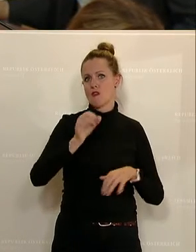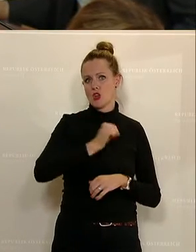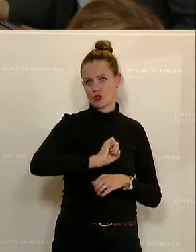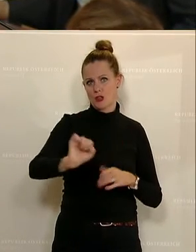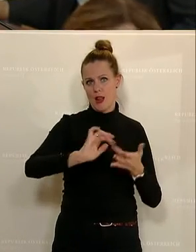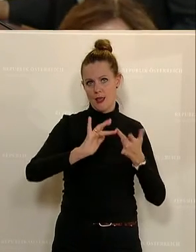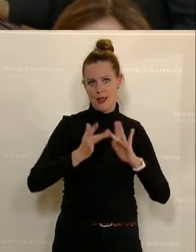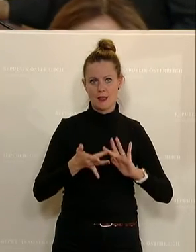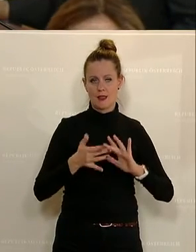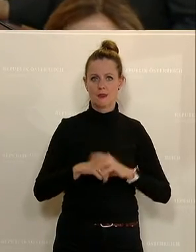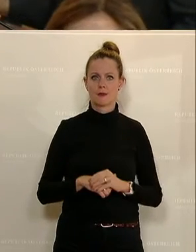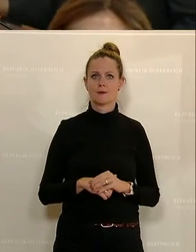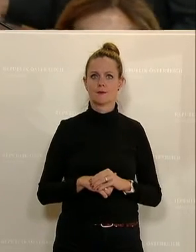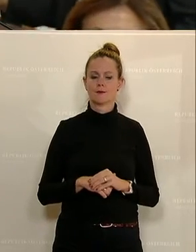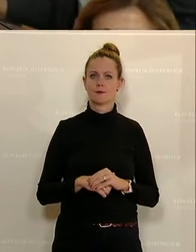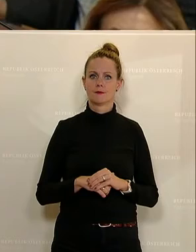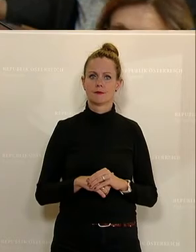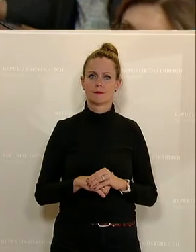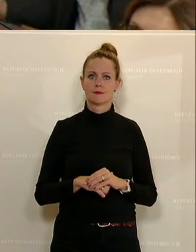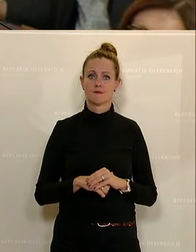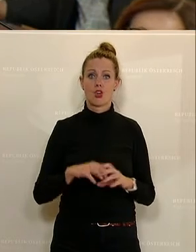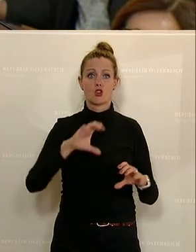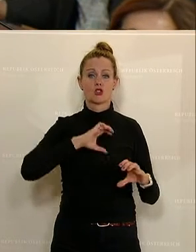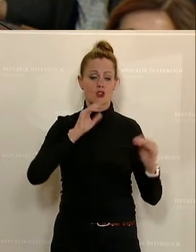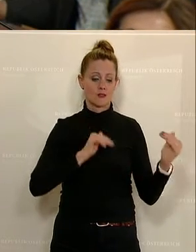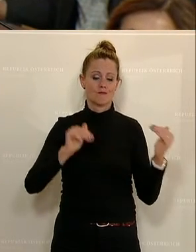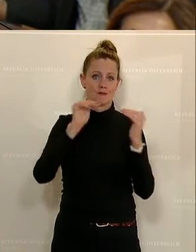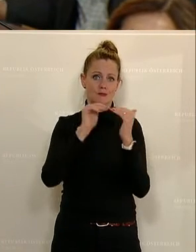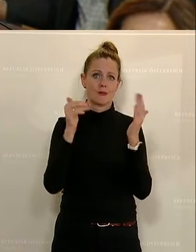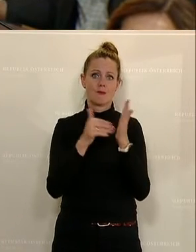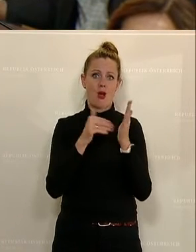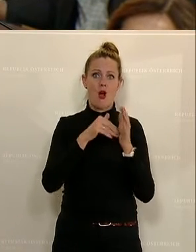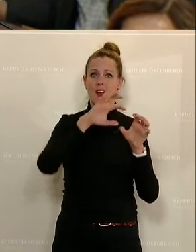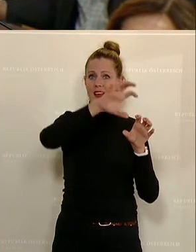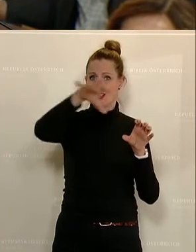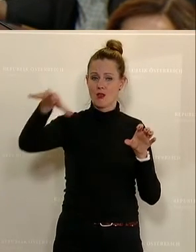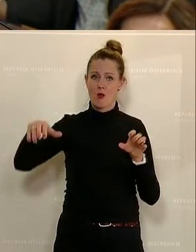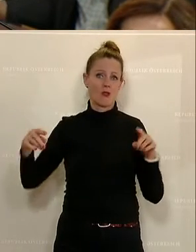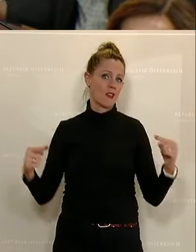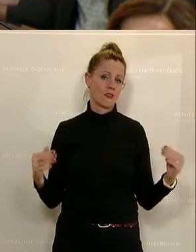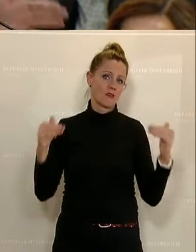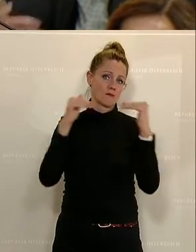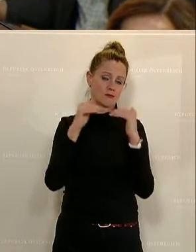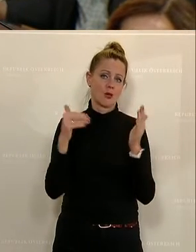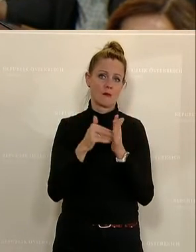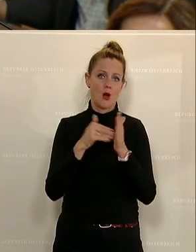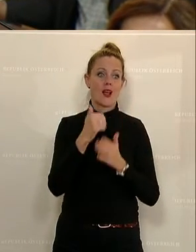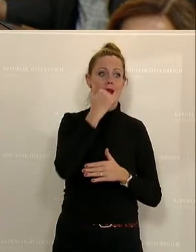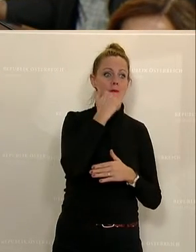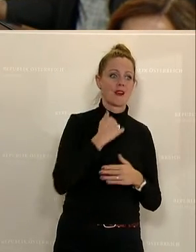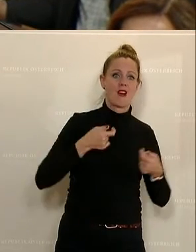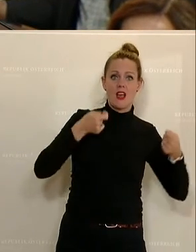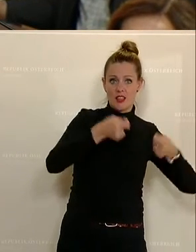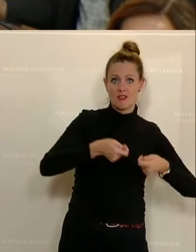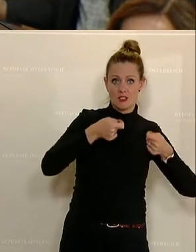Internet. Geht es schlussendlich darum, eine Chancengleichheit zwischen den verschiedenen Regionen herzustellen. Hier kann privat investiert